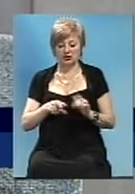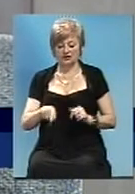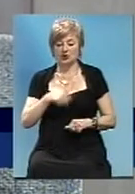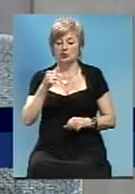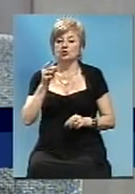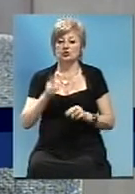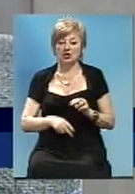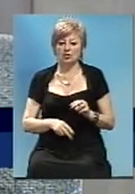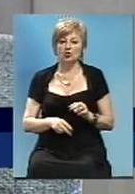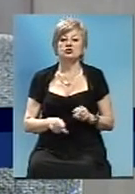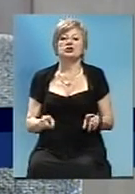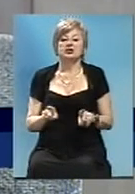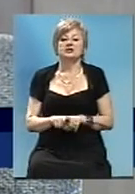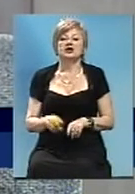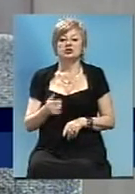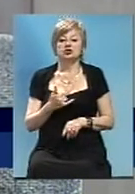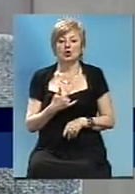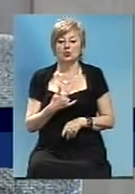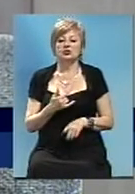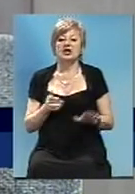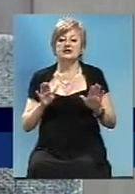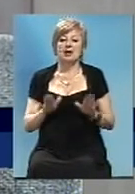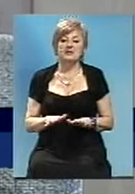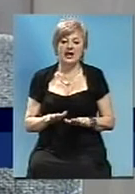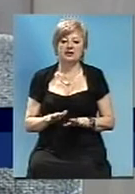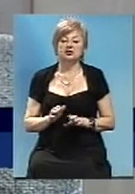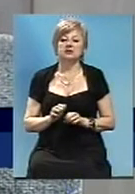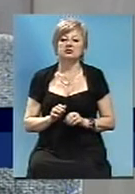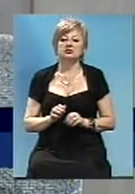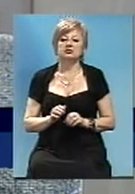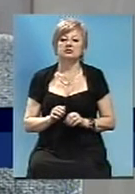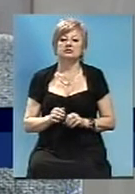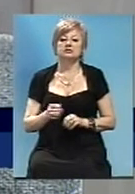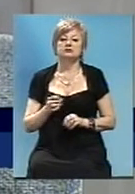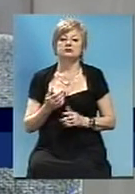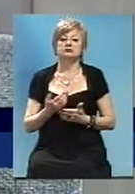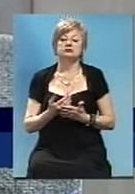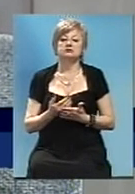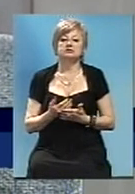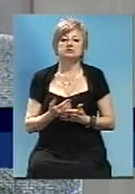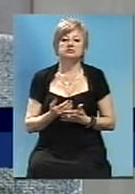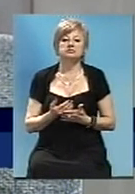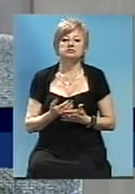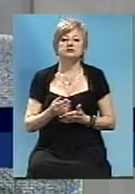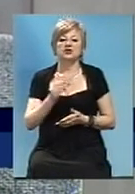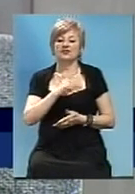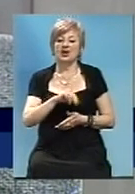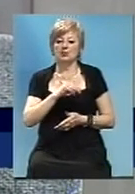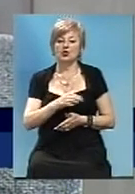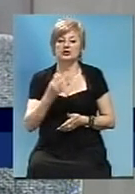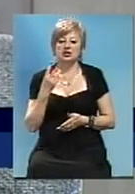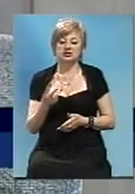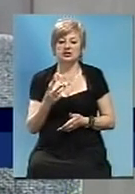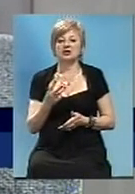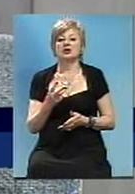Також у нас об'єкти, три об'єкти в роботі. Це